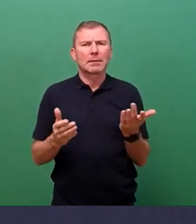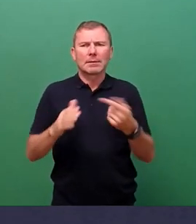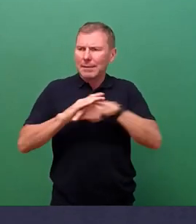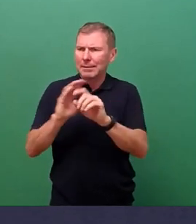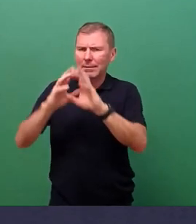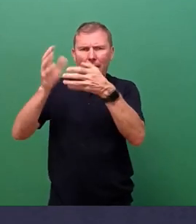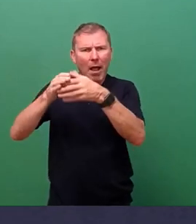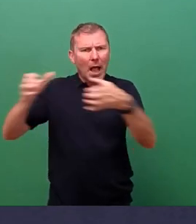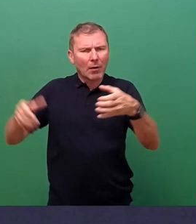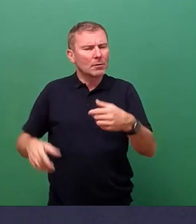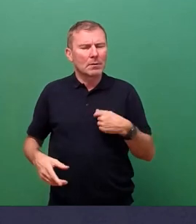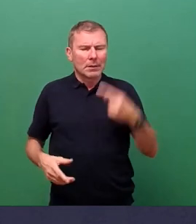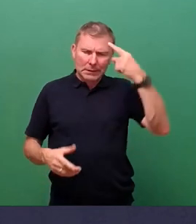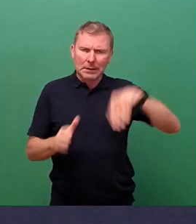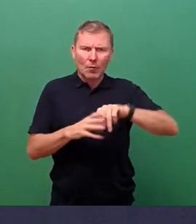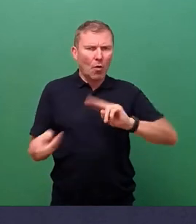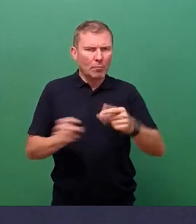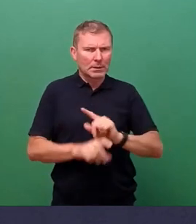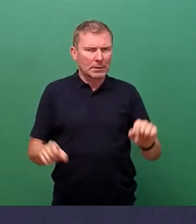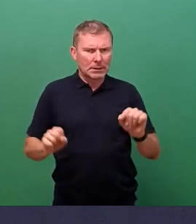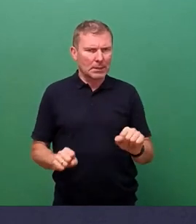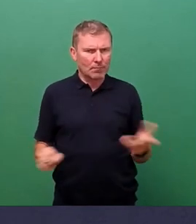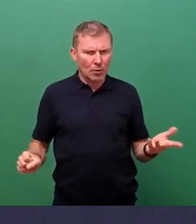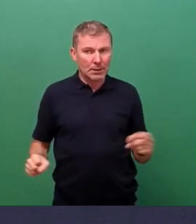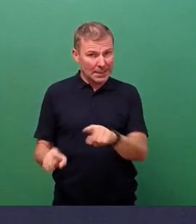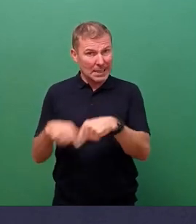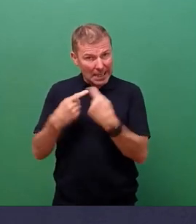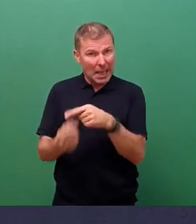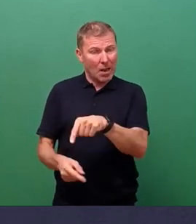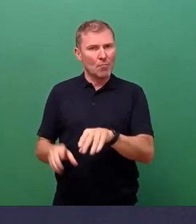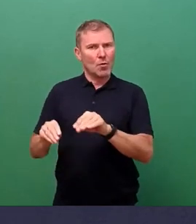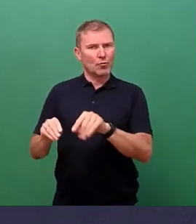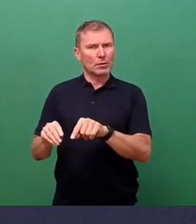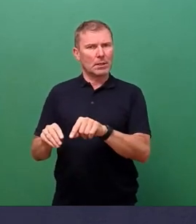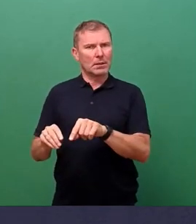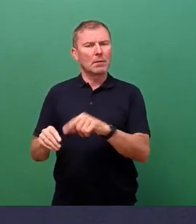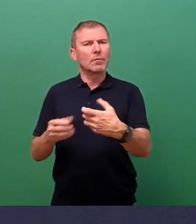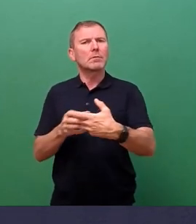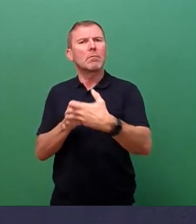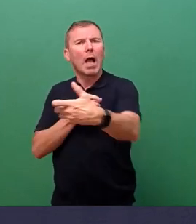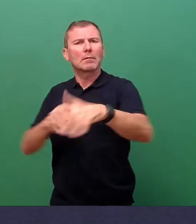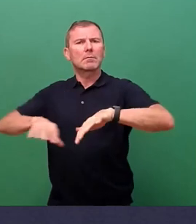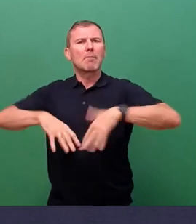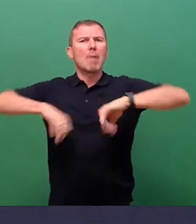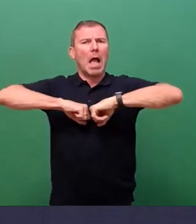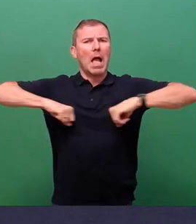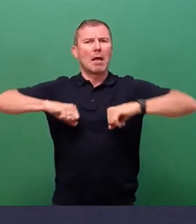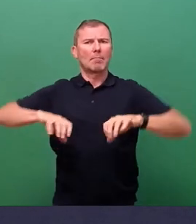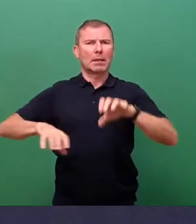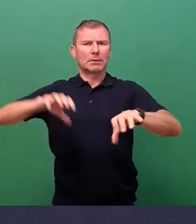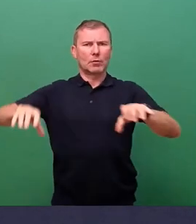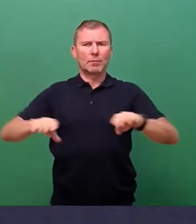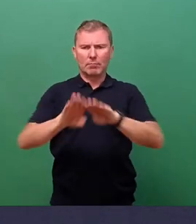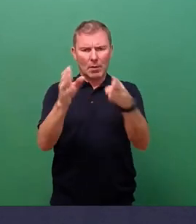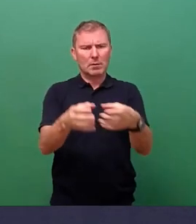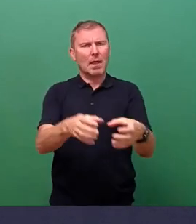können, diesen Raum dann eher nutzen, Werten zum Entzerren, zum mehr Platz schaffen. Wir müssen auch, und